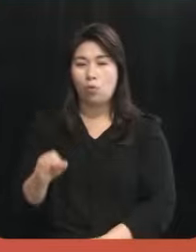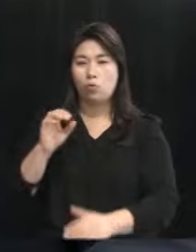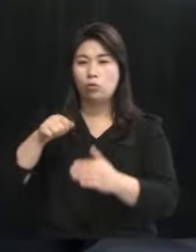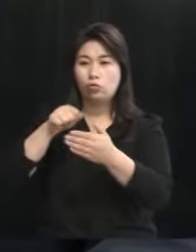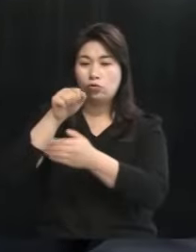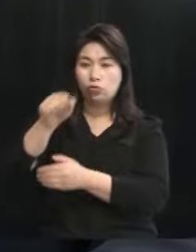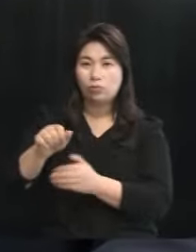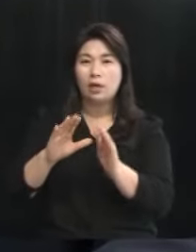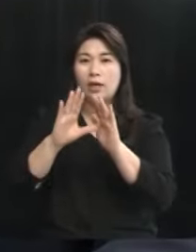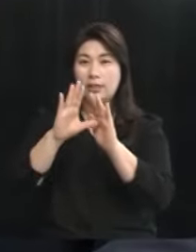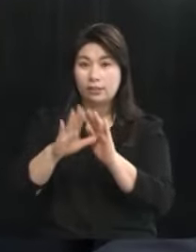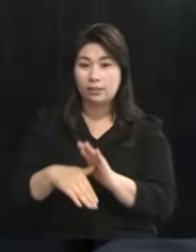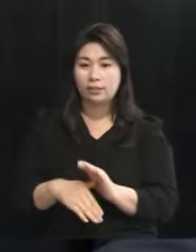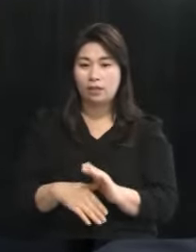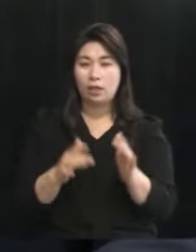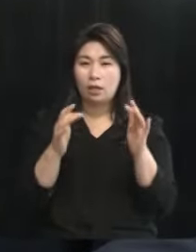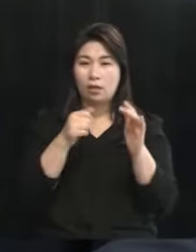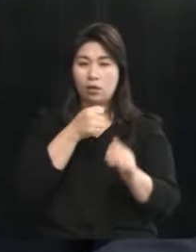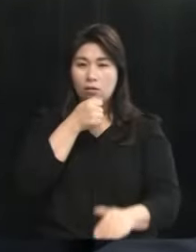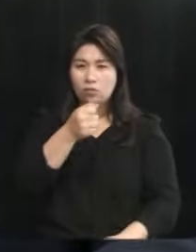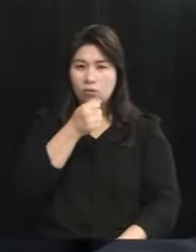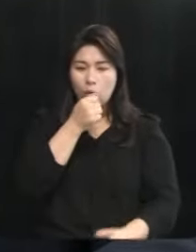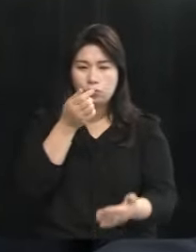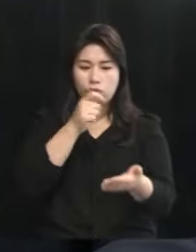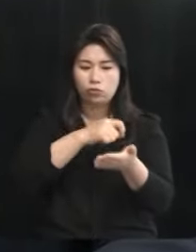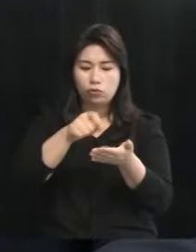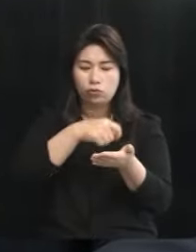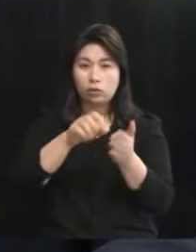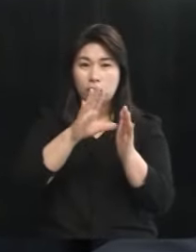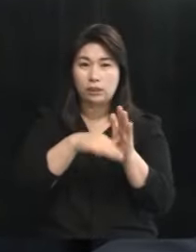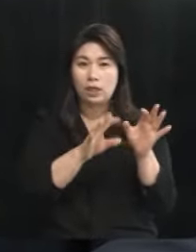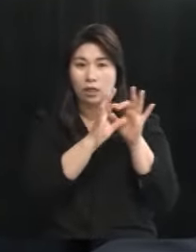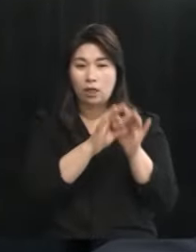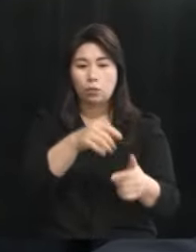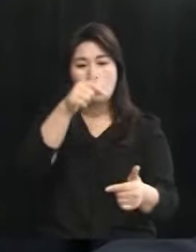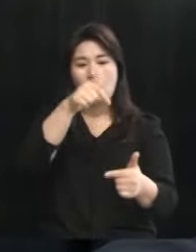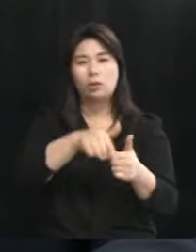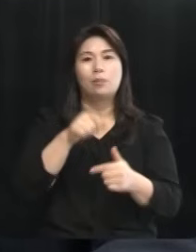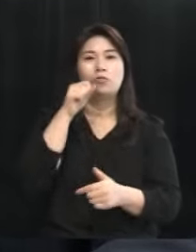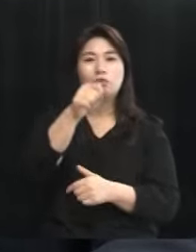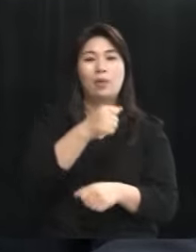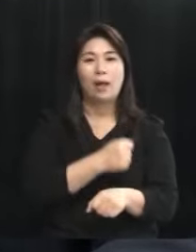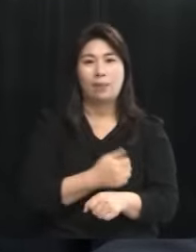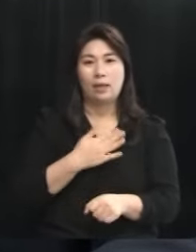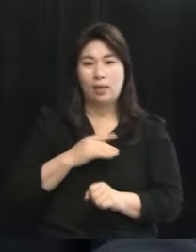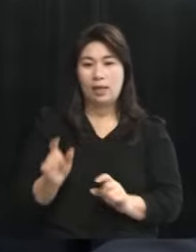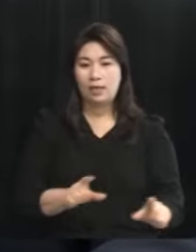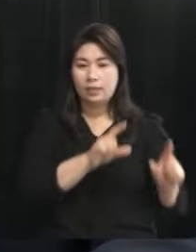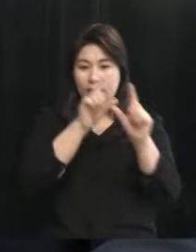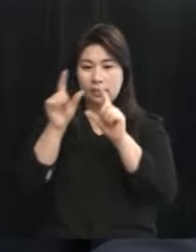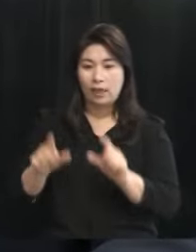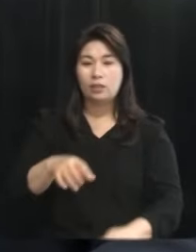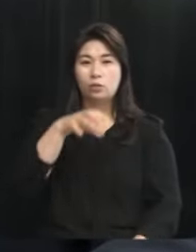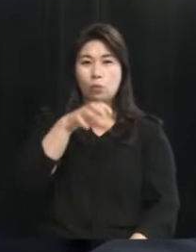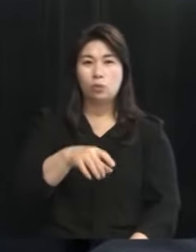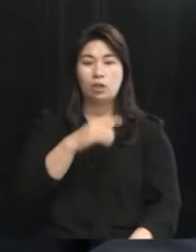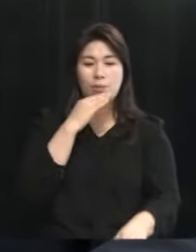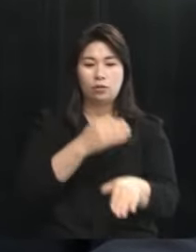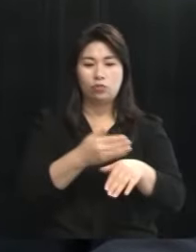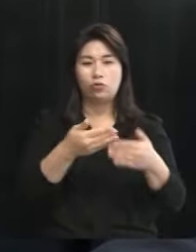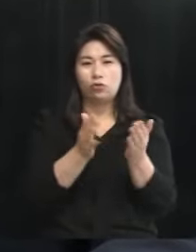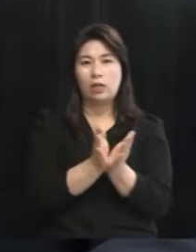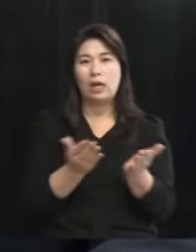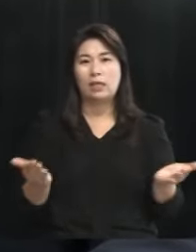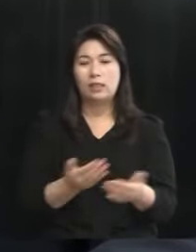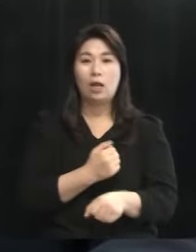때 인터뷰 기사에서 계속 강남에 출마하겠다 내가 사는 곳에서 민주당에 기여하고 싶다고